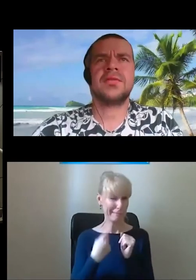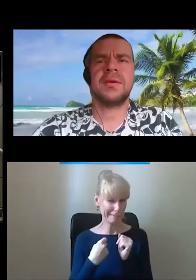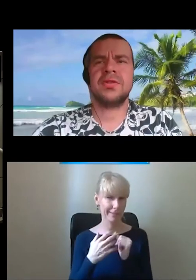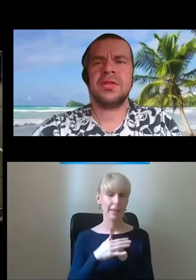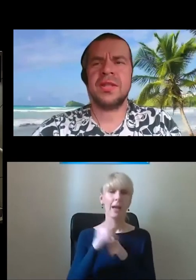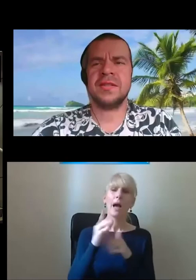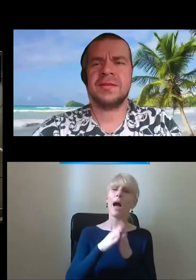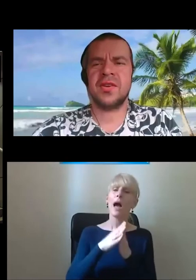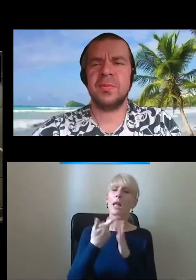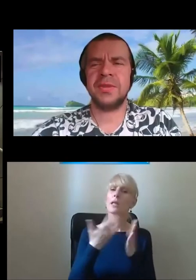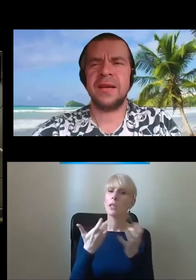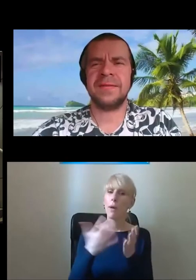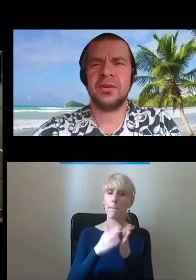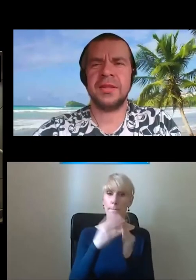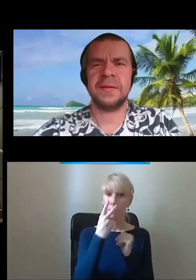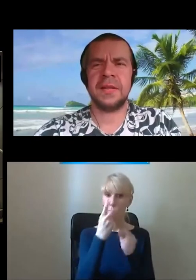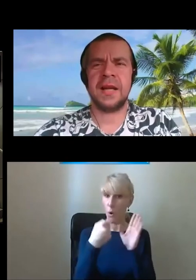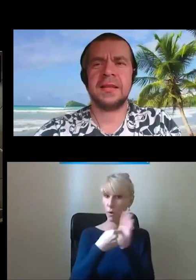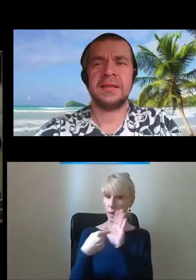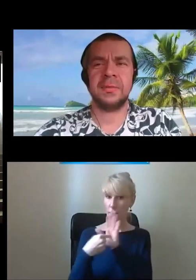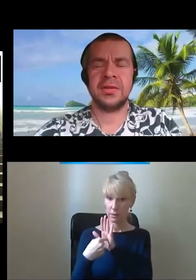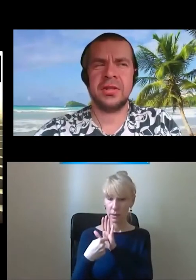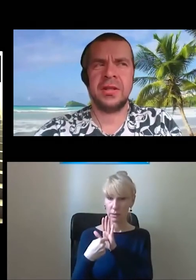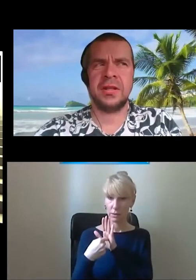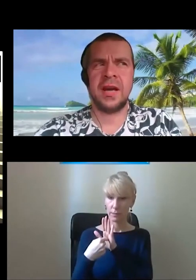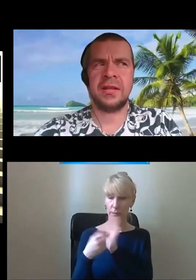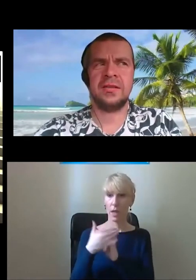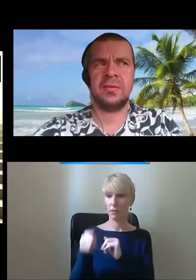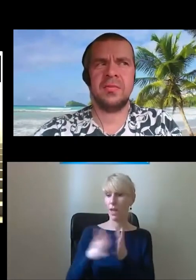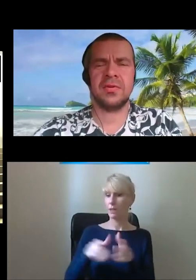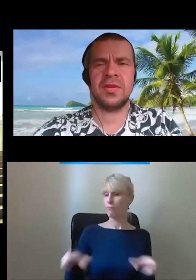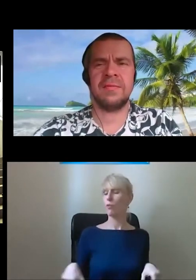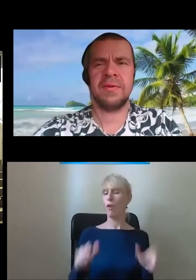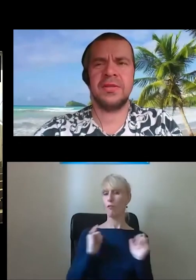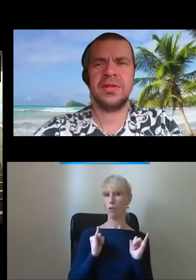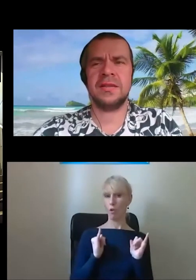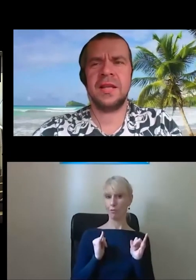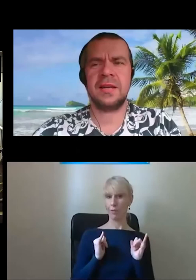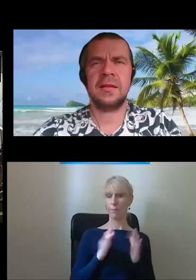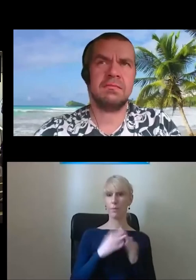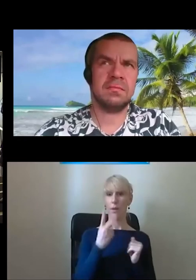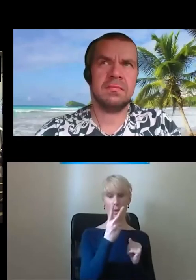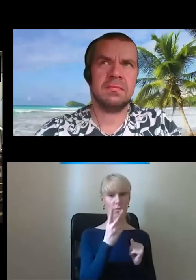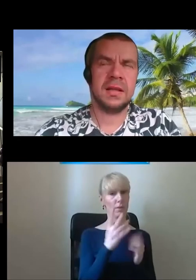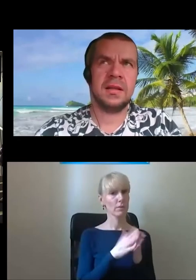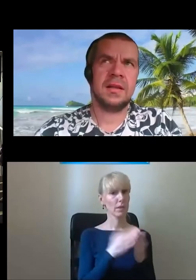To też, żebyście siedząc przed komputerem w wygodnych fotelach zobaczyli, jak to może być jednak